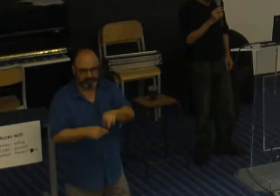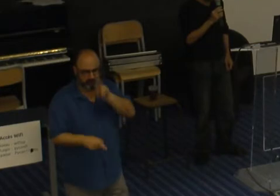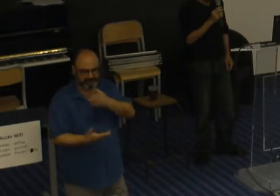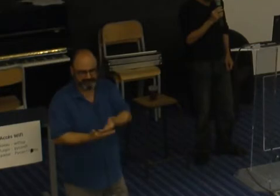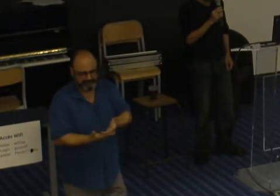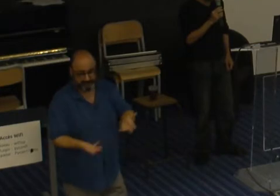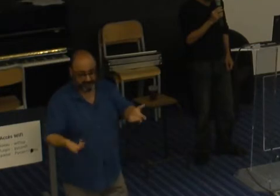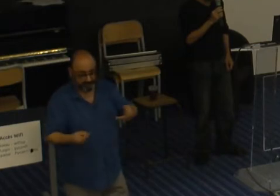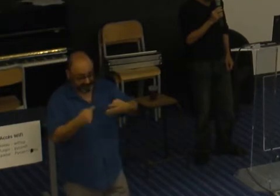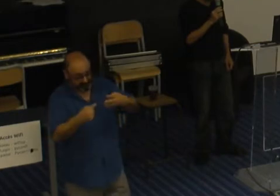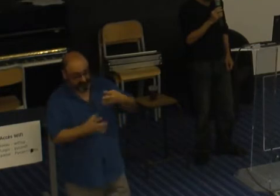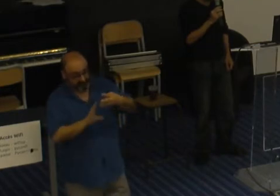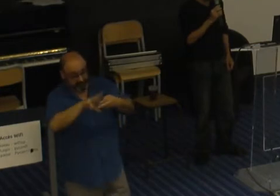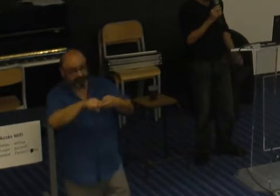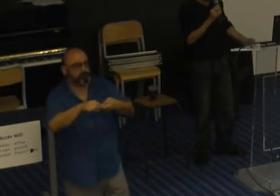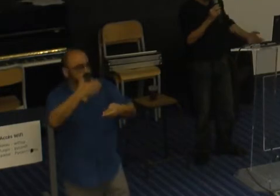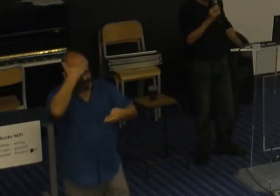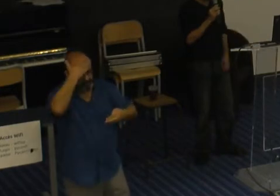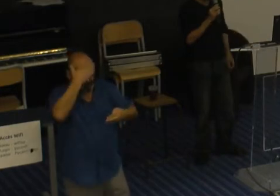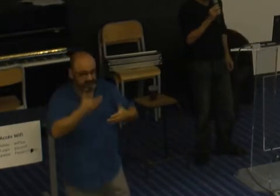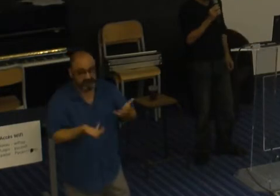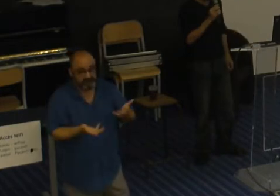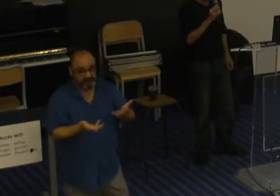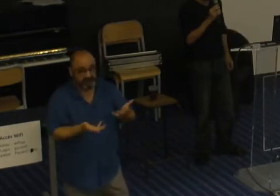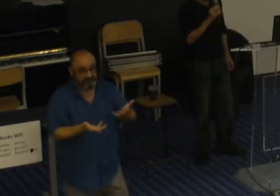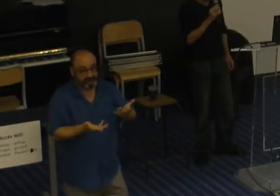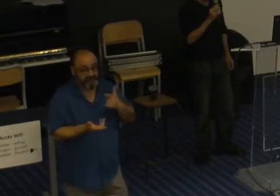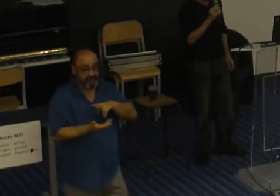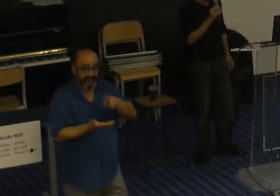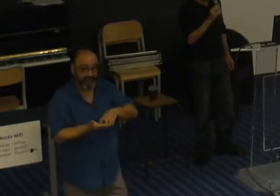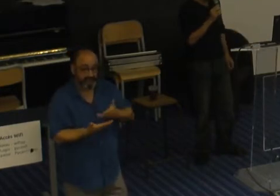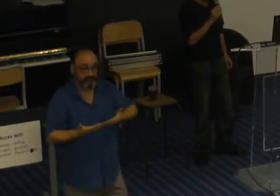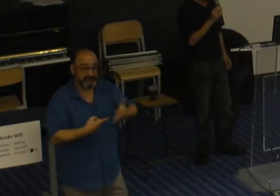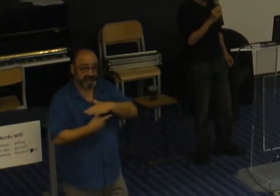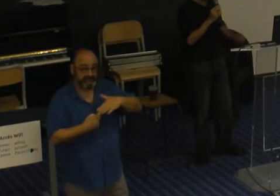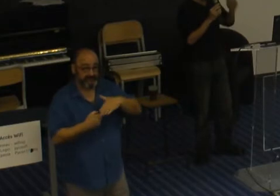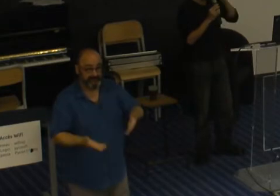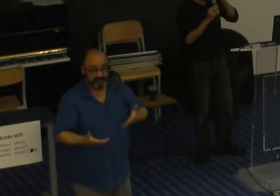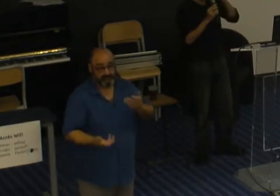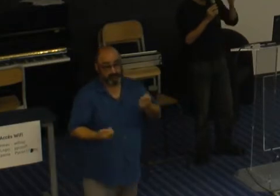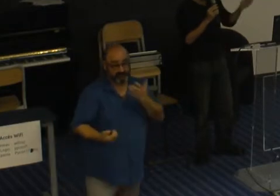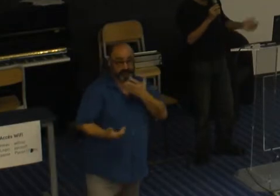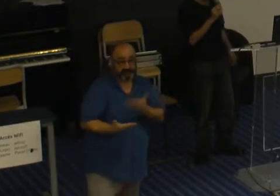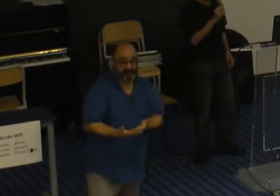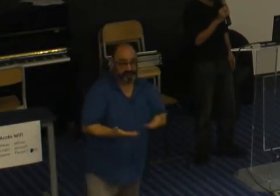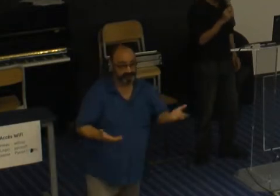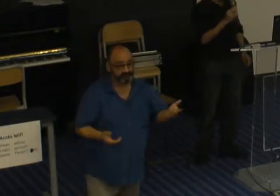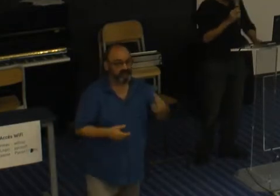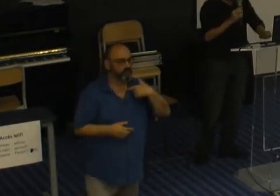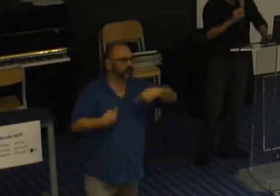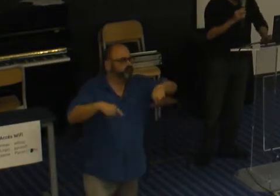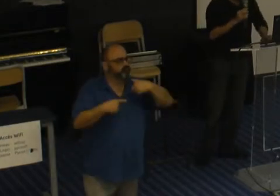Et malheureusement, c'est la vérité triste de notre société, alors qu'on parle de choses qui n'ont